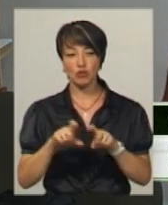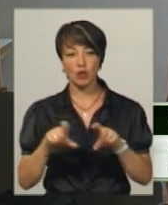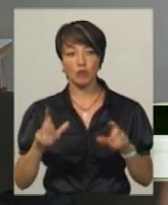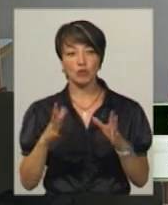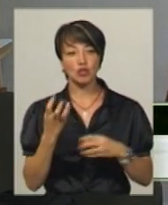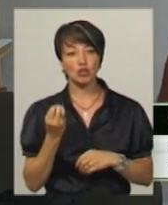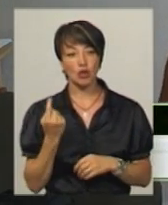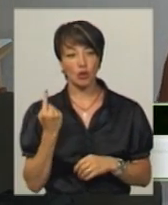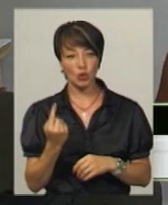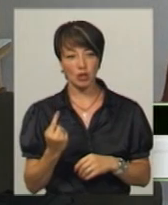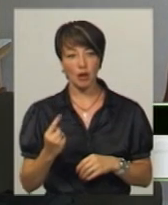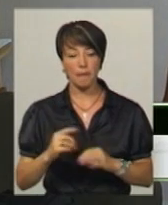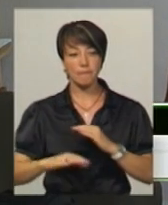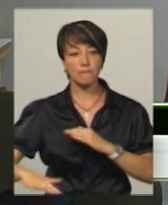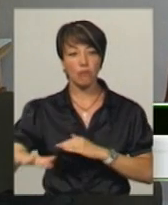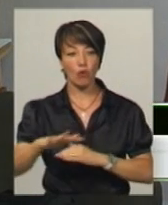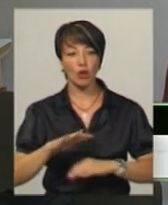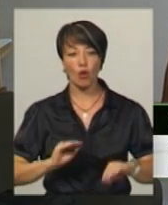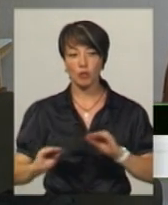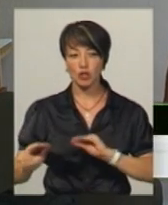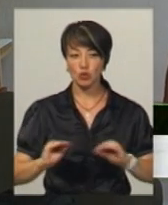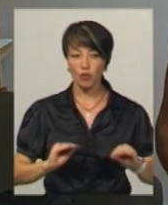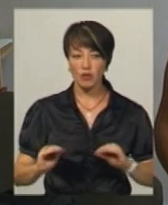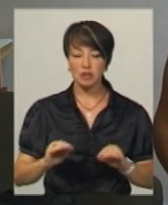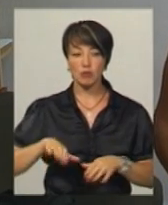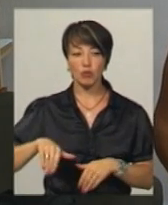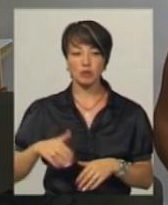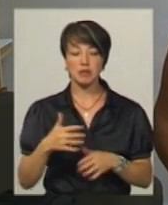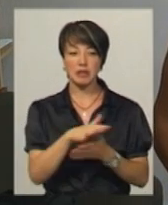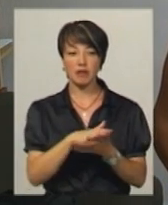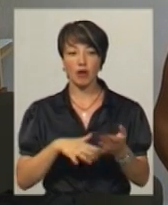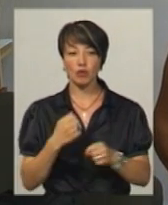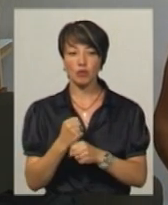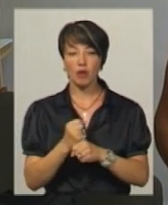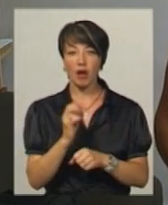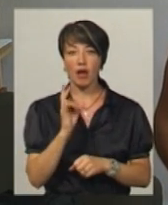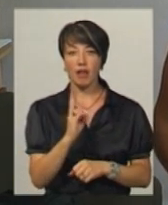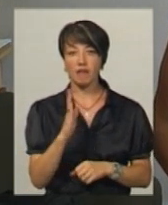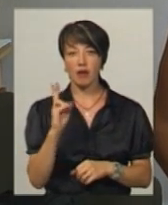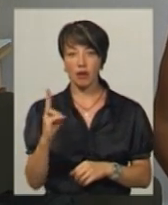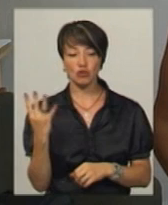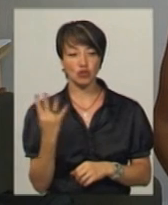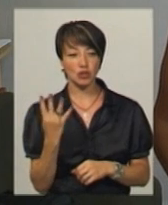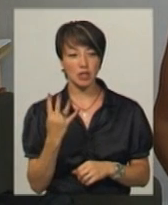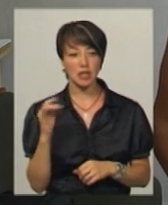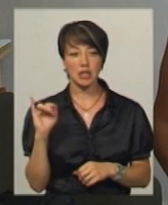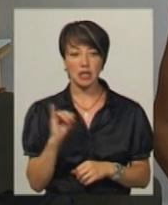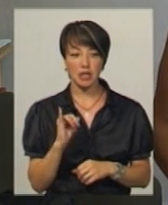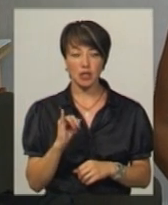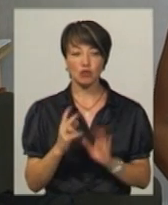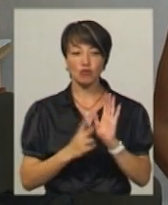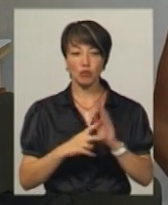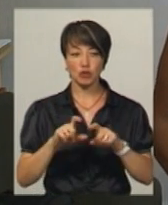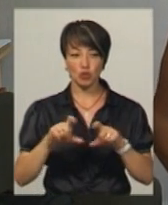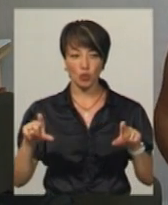школі буде ще одне поле облаштовуватися, потім тривають роботи в НВК 4 і в 7